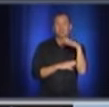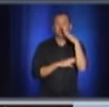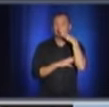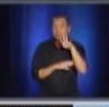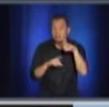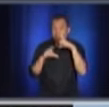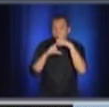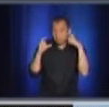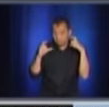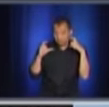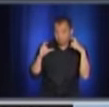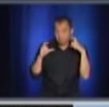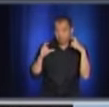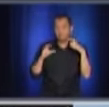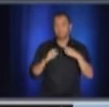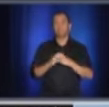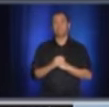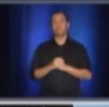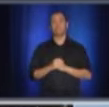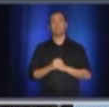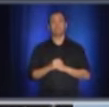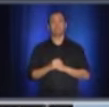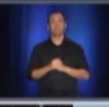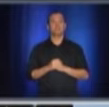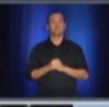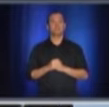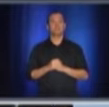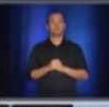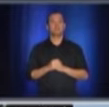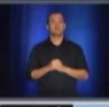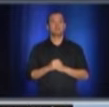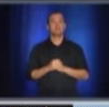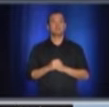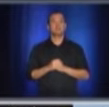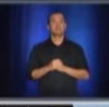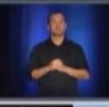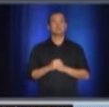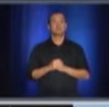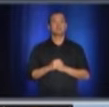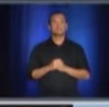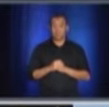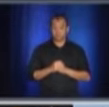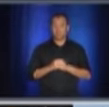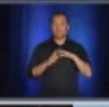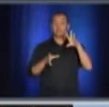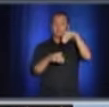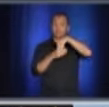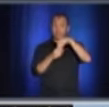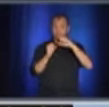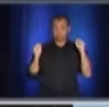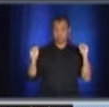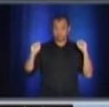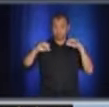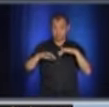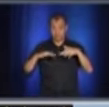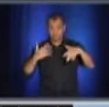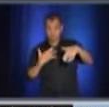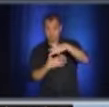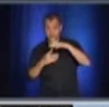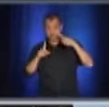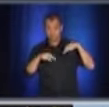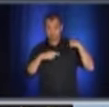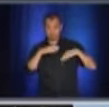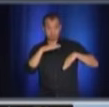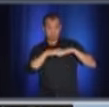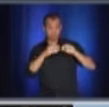rappeler à chaque Québécois et à chaque Québécoise que le nombre au maximum de gens permis à l'intérieur,